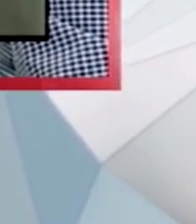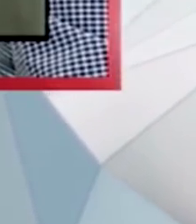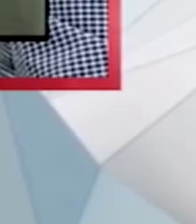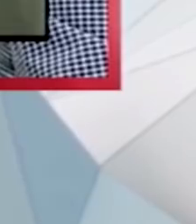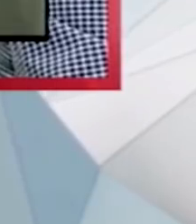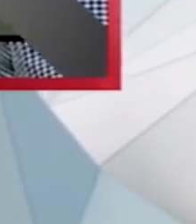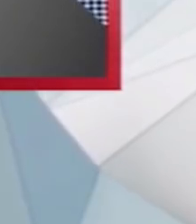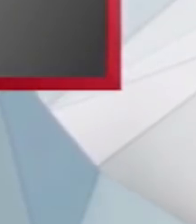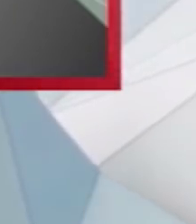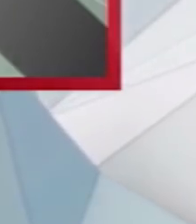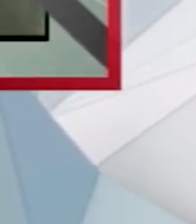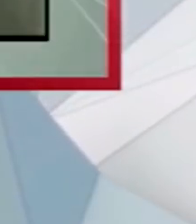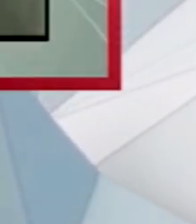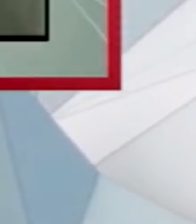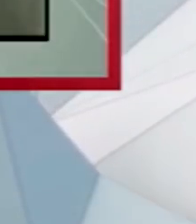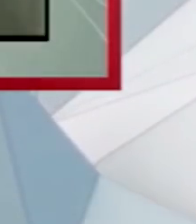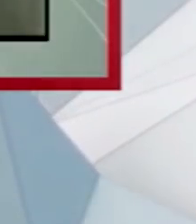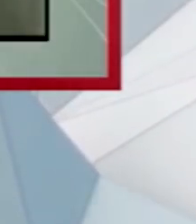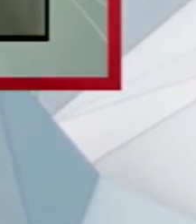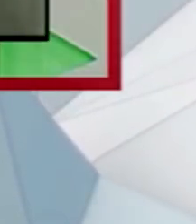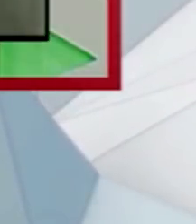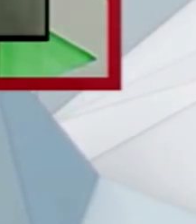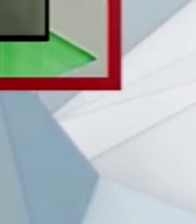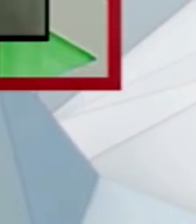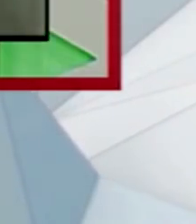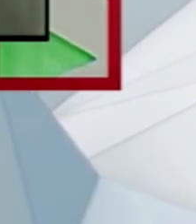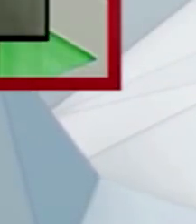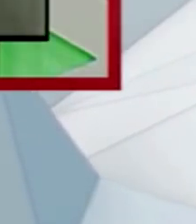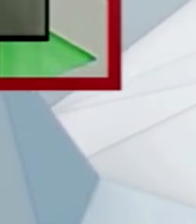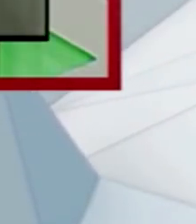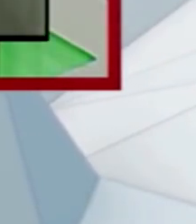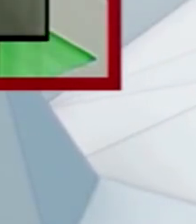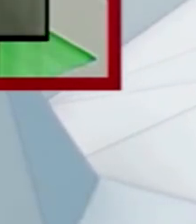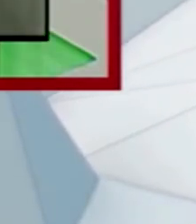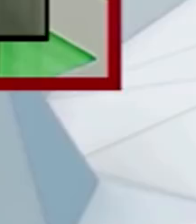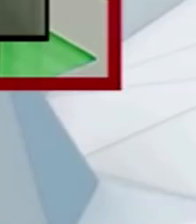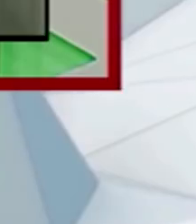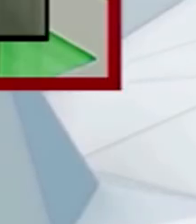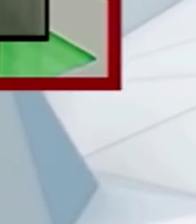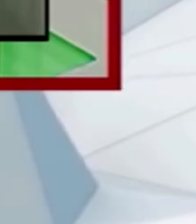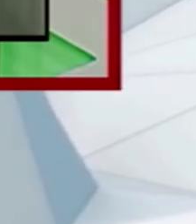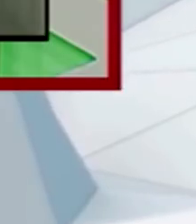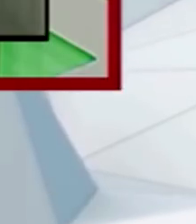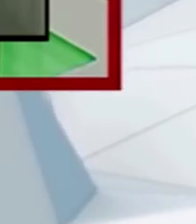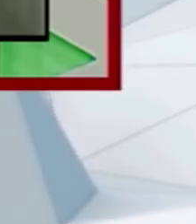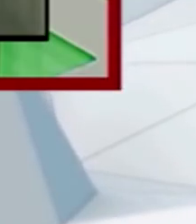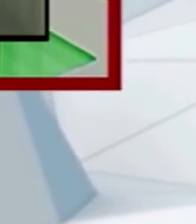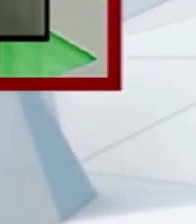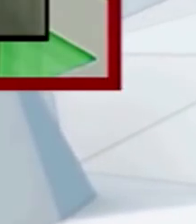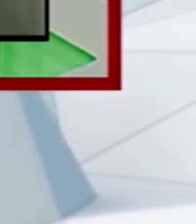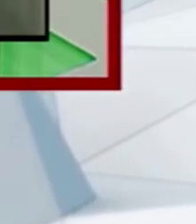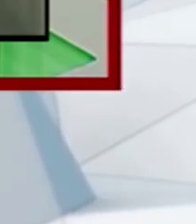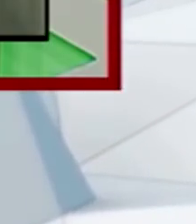диплома за да си селат. Не може да се преговара политичките партии да бидат главни носители на тоа што треба да биде право.